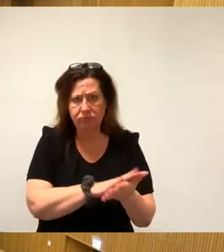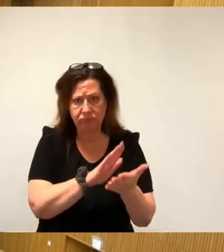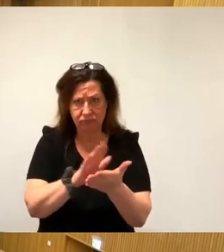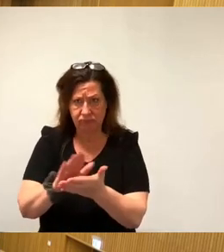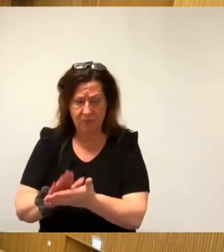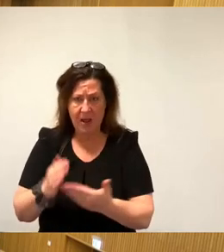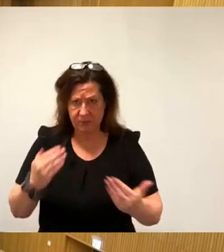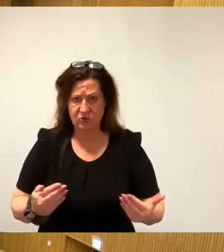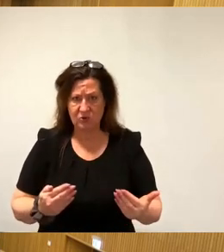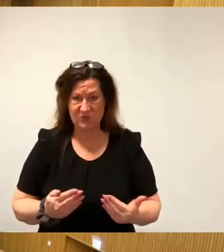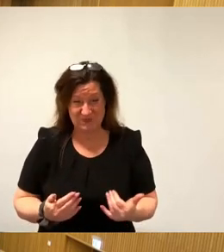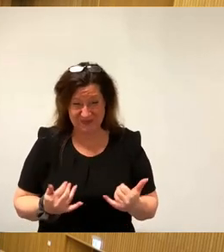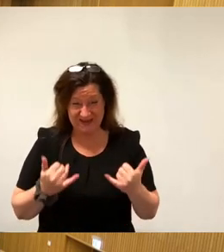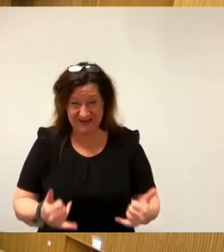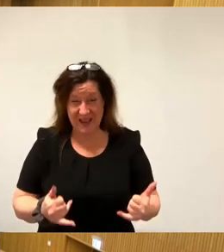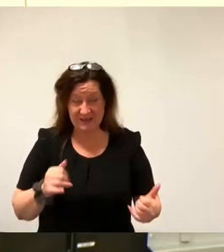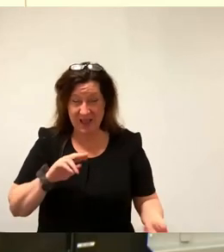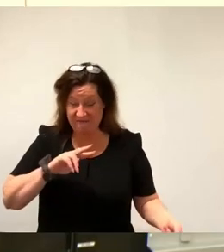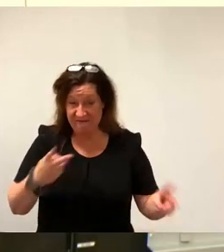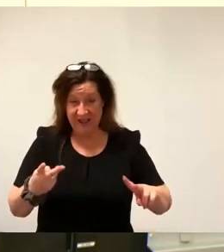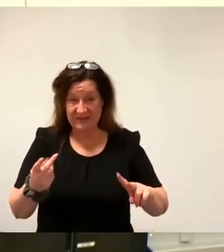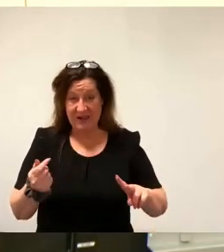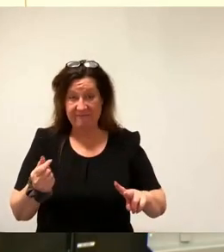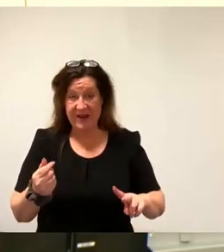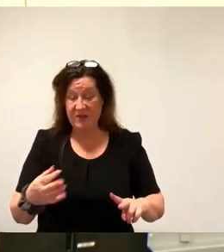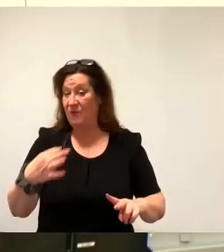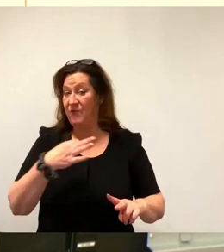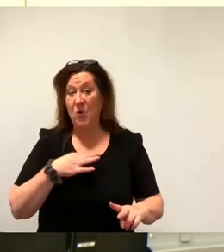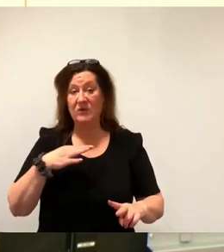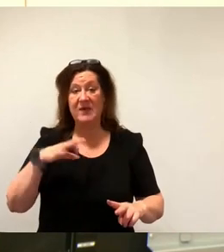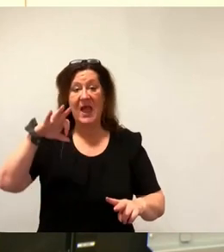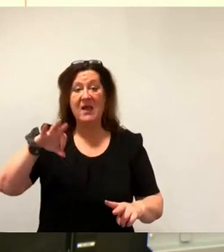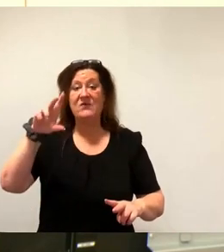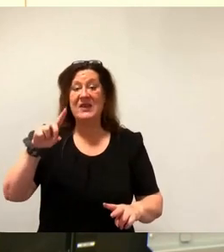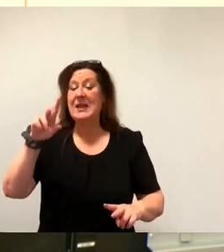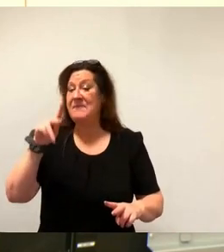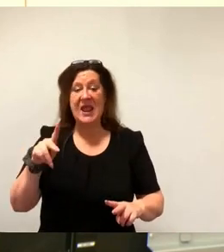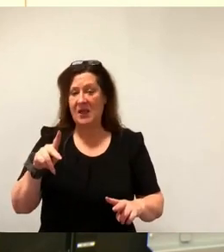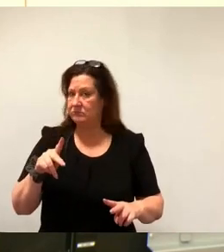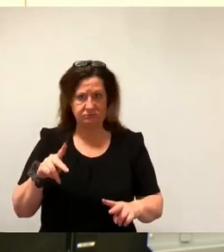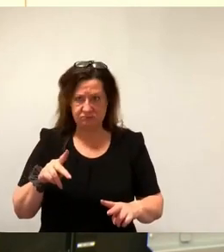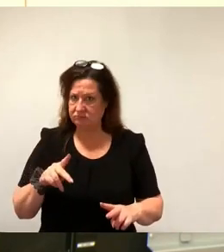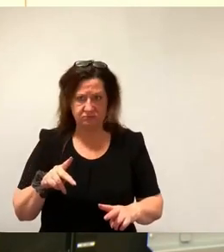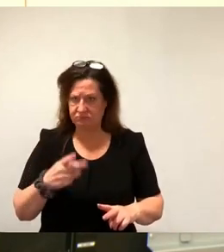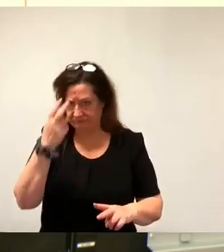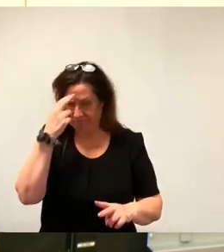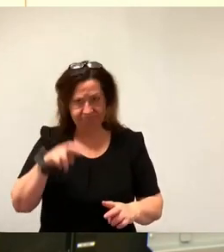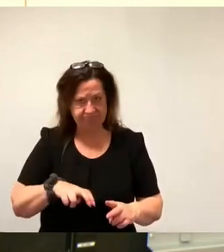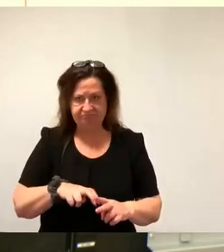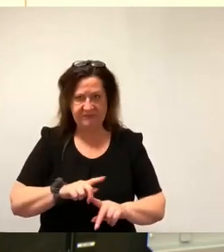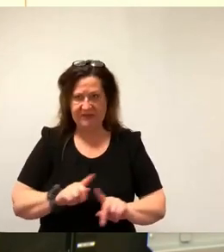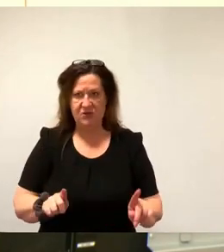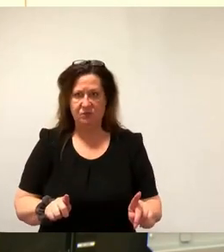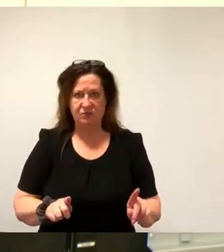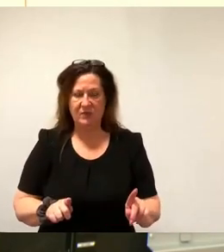Dieser jetzt folgende Wechsel in der Finanzierung ist für uns als FDP nicht tragbar und wird entsprechend abgelehnt. Mal als Gegenrechnung, jede